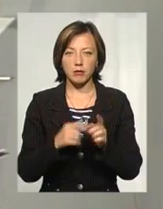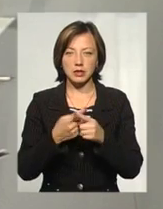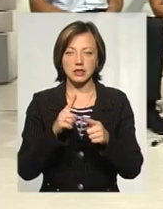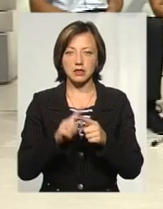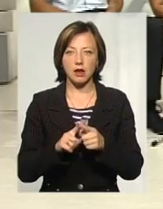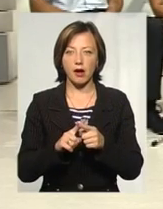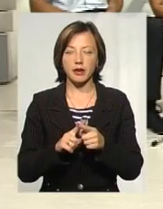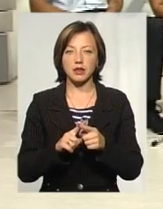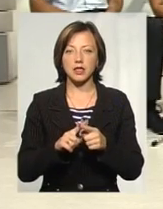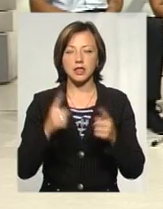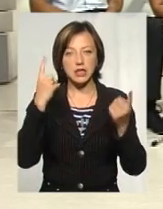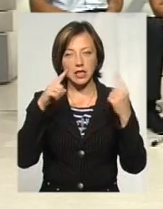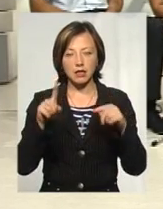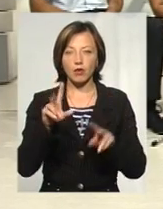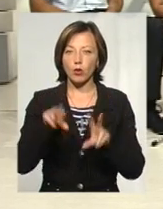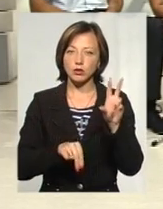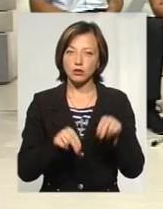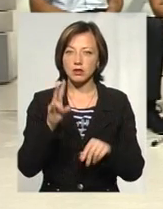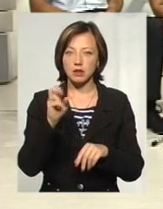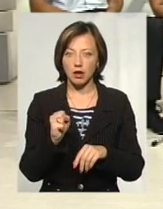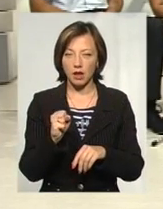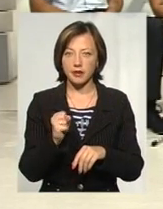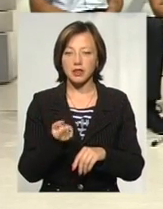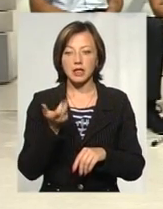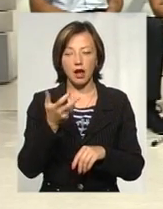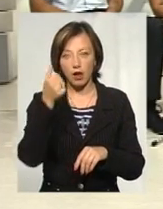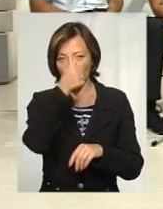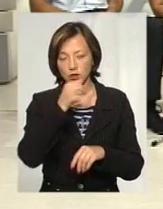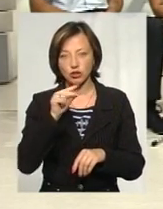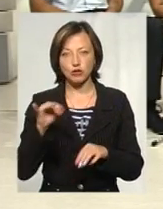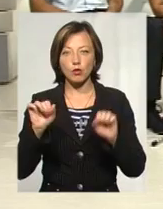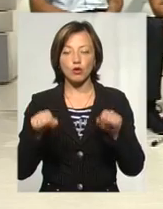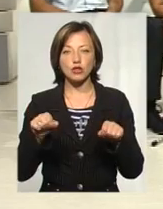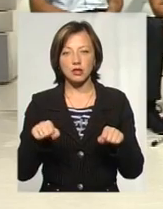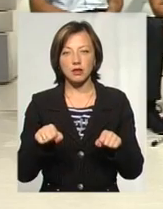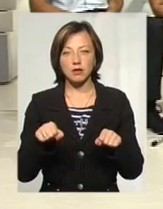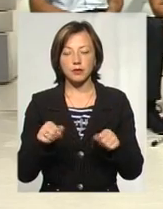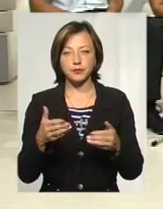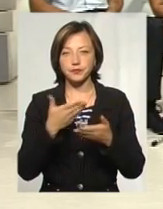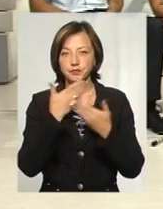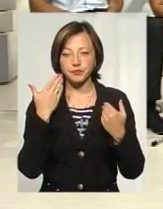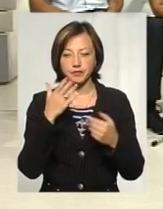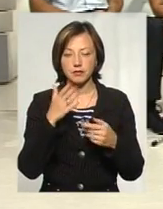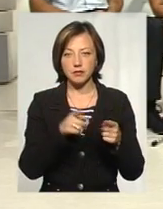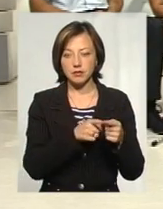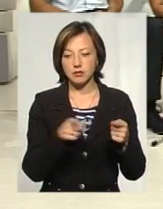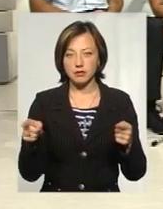ініціатив? Вона розрахована там на оцих декілька років, чи, можливо, в неї немає якогось